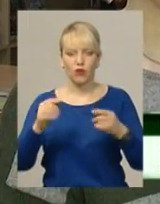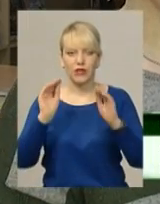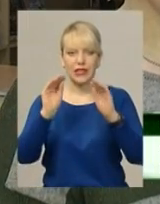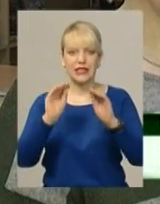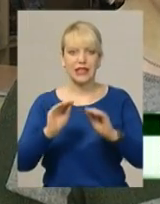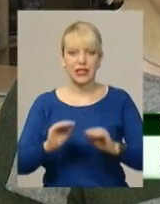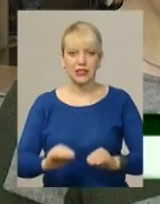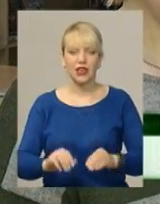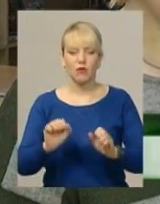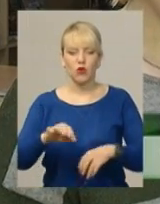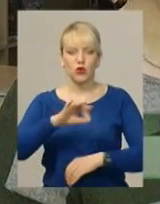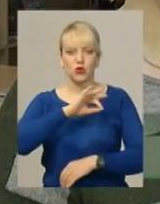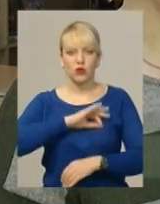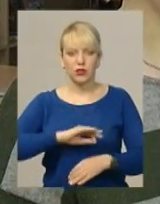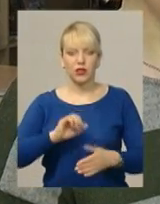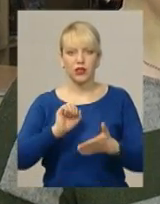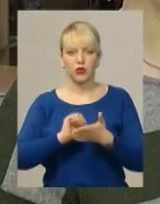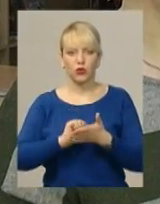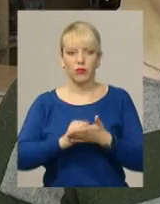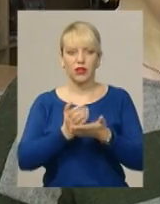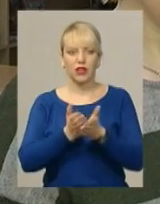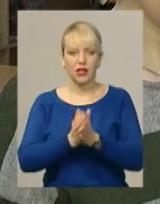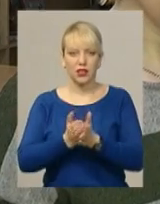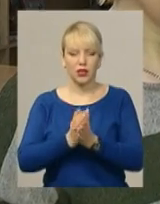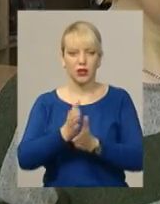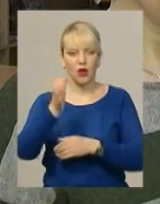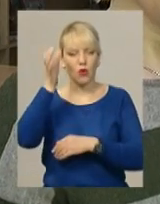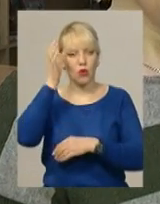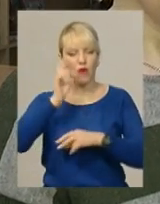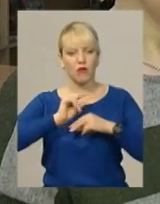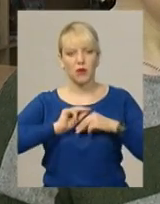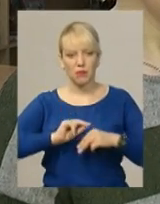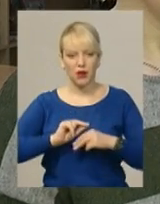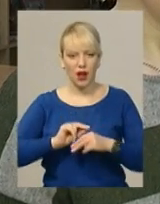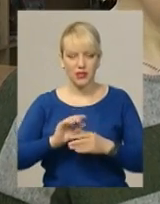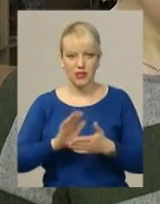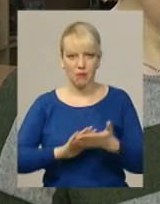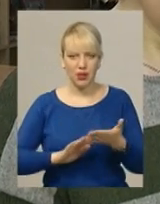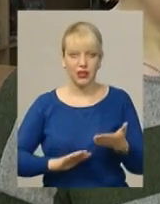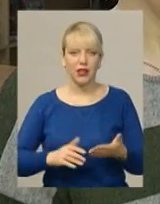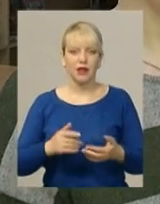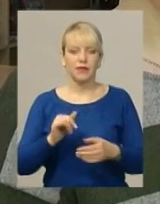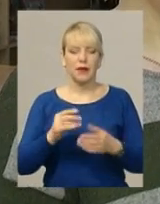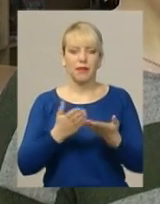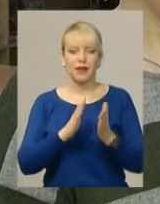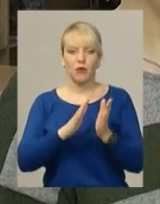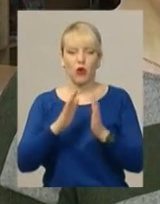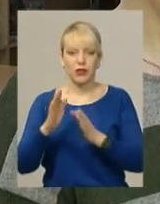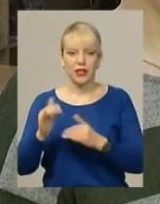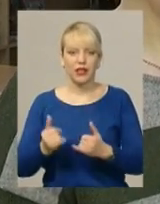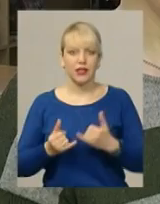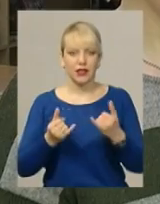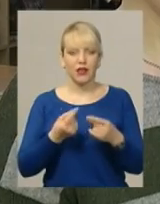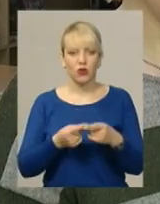можуть скористатися документами, тобто книгами, науковими працями, бібліотеки для